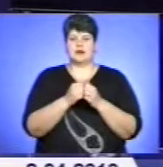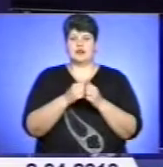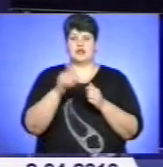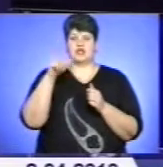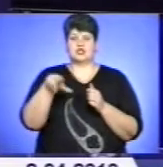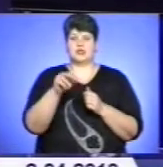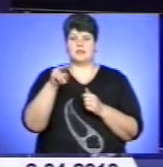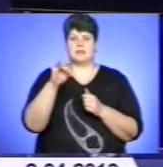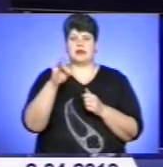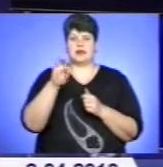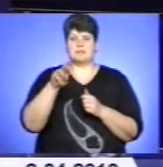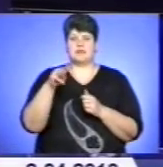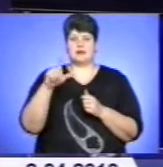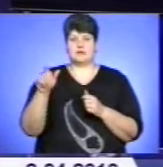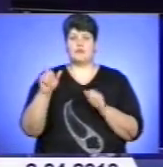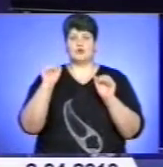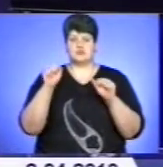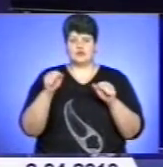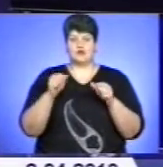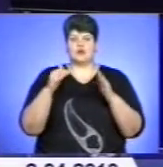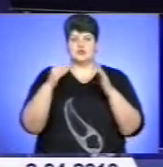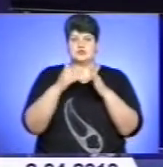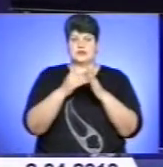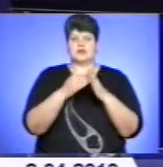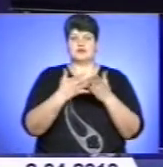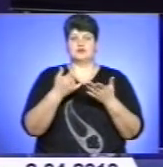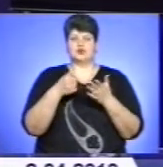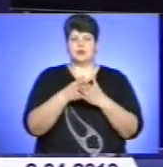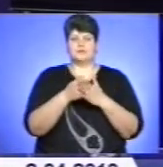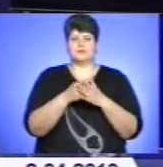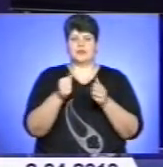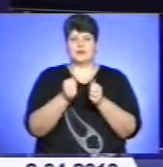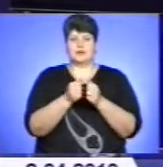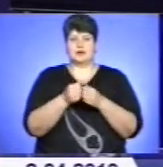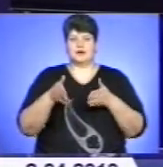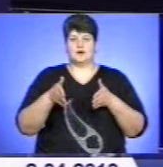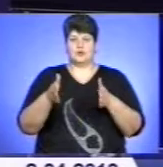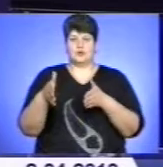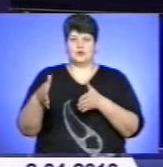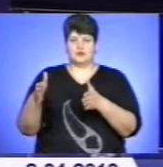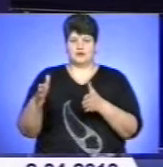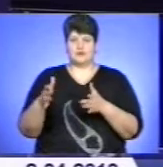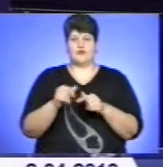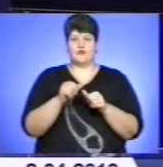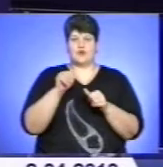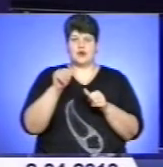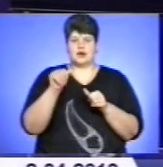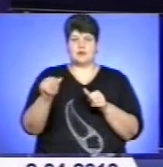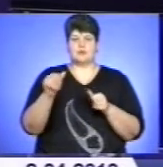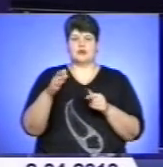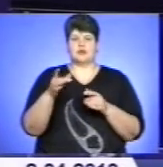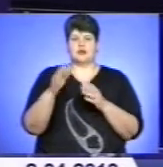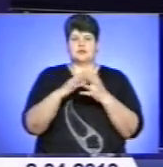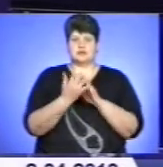Можливе досягнення відміток підтоплення присадивних ділянок в окремих населених пунктах Волочийського району Хмельницька область,